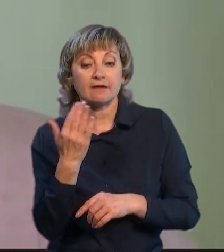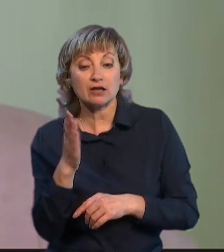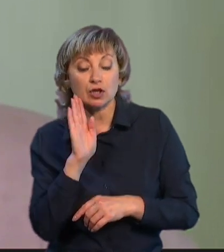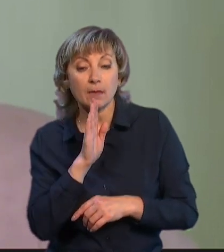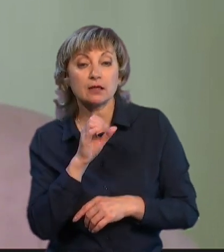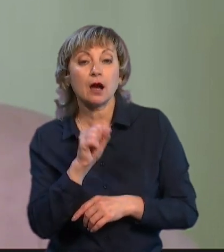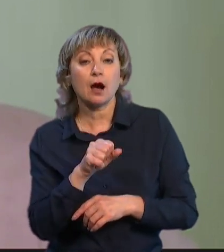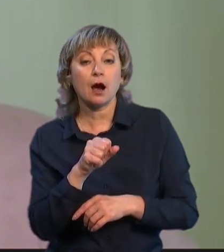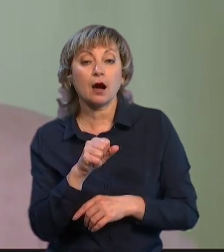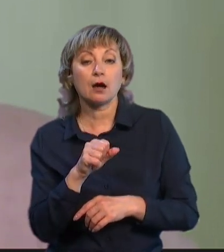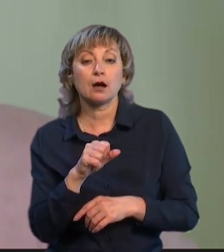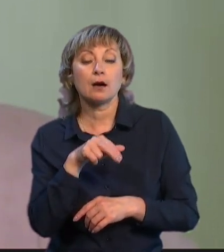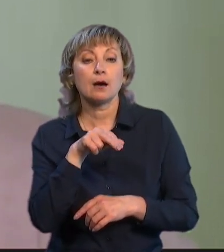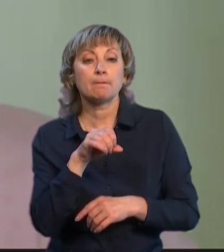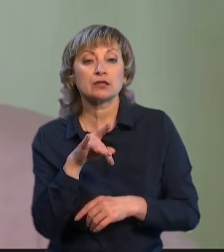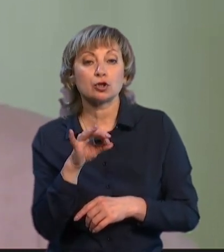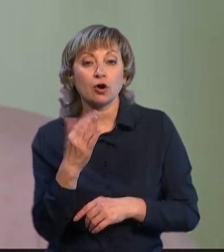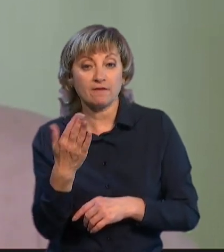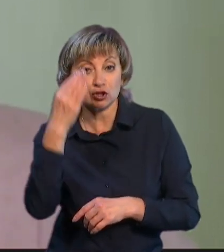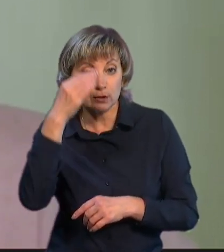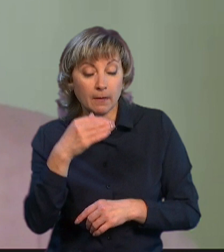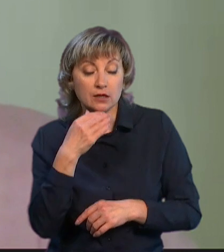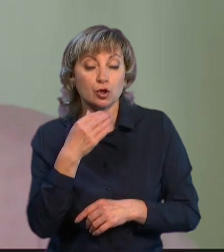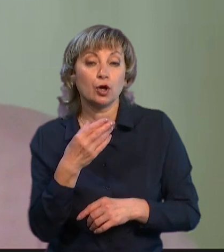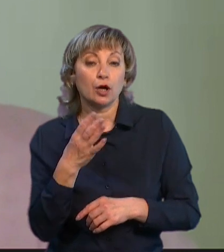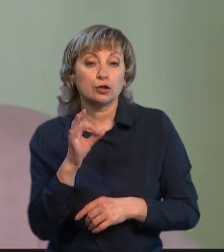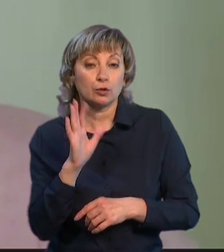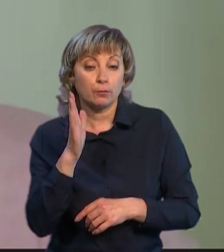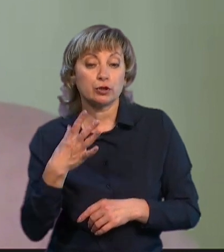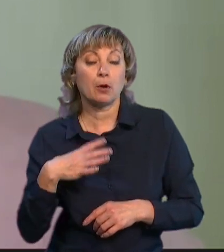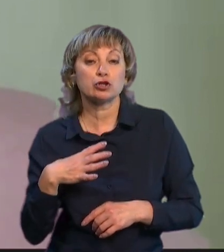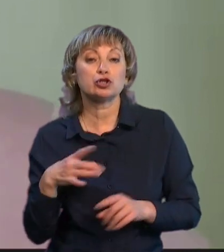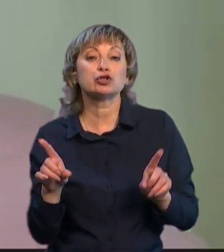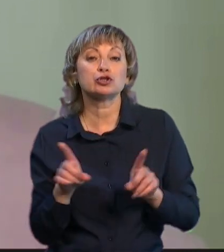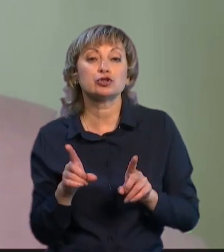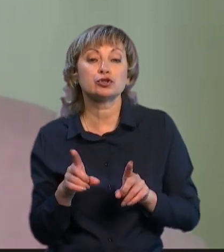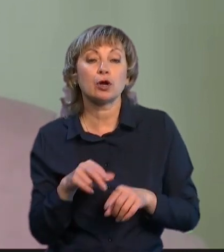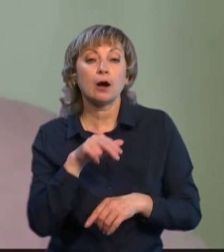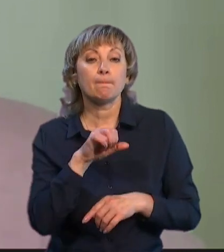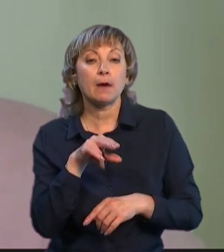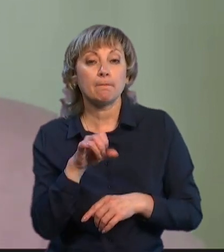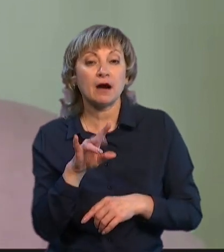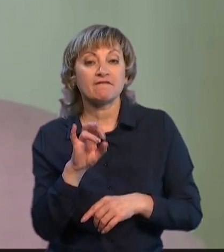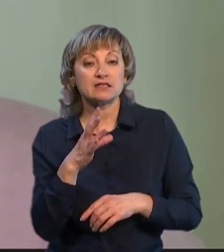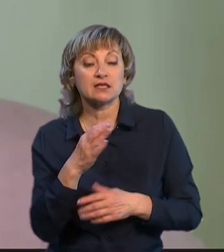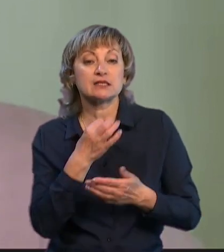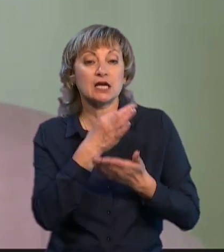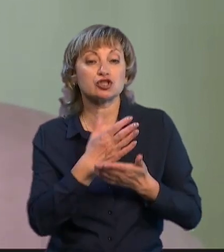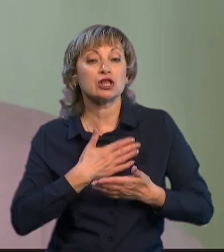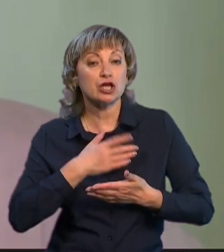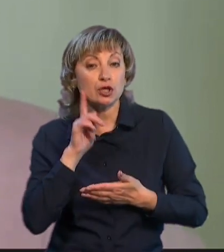Петро ваш батько, то будемо очікувати, що Папа Франциск скаже, і нашій молоді